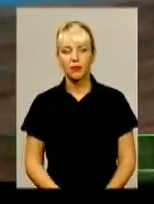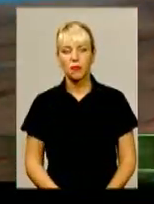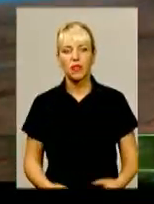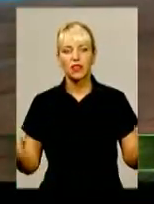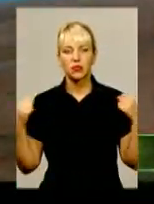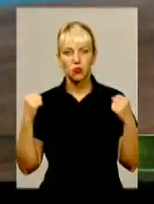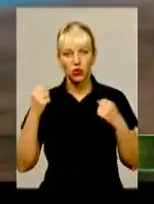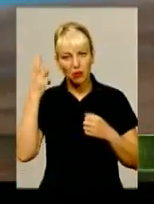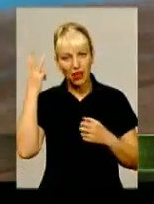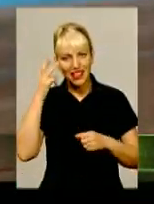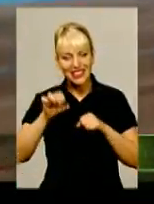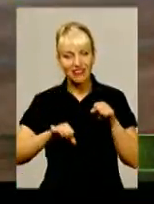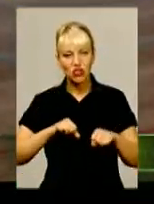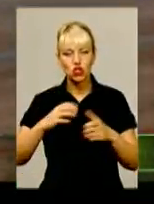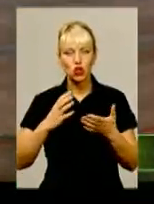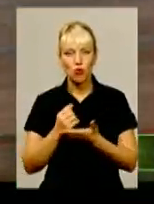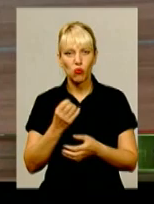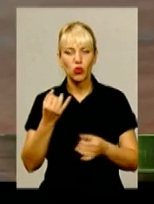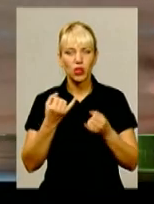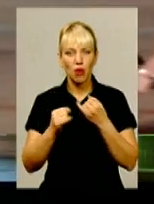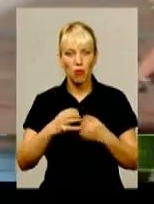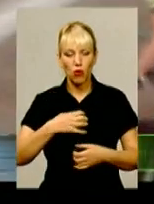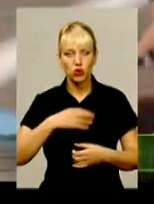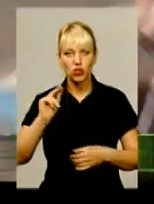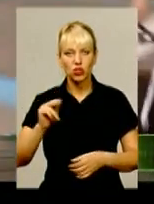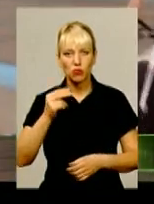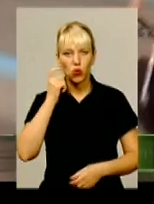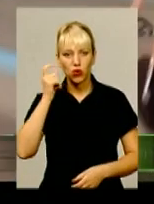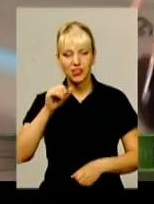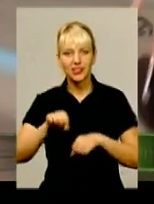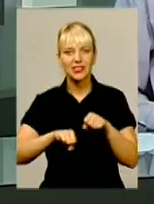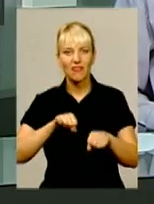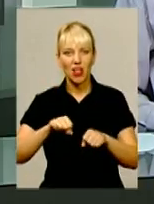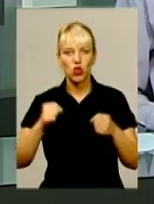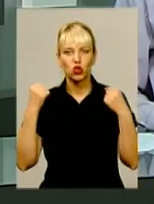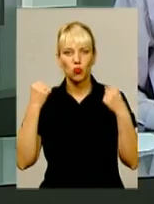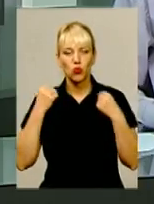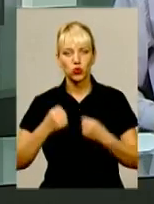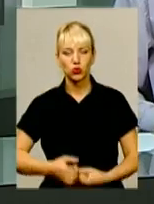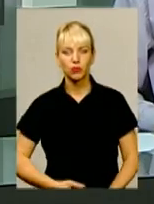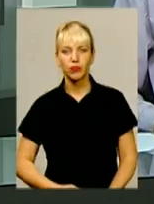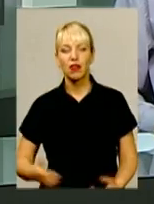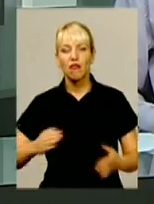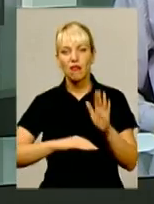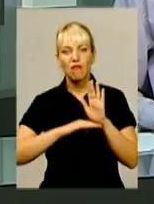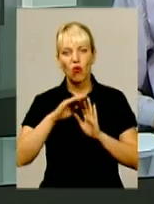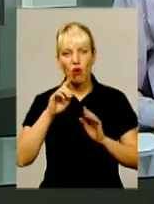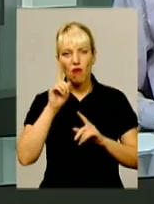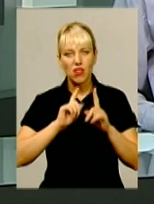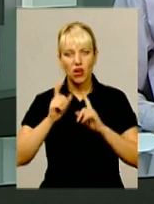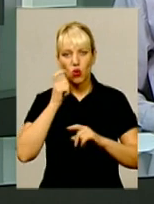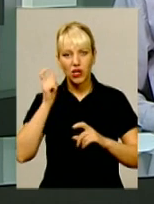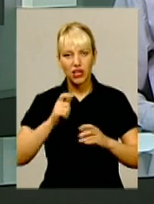Спорт. Хмельницькі велосипедистки здобули бронзу на чемпіонаті України з велоспорту. Верховна Рада України